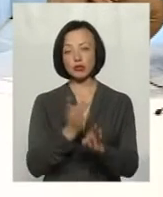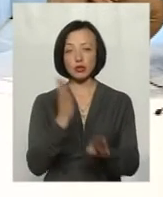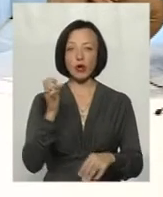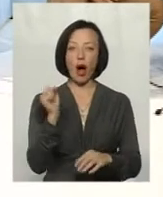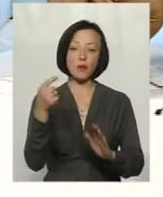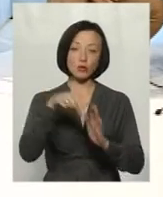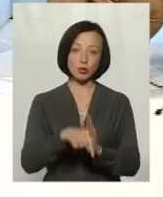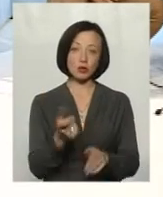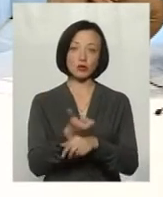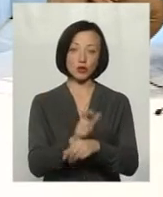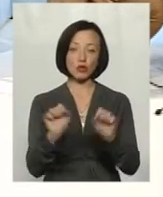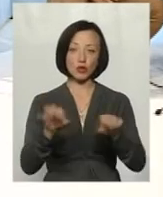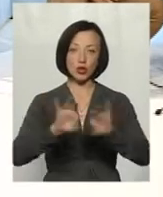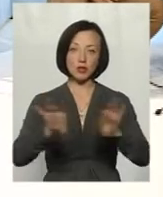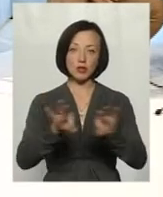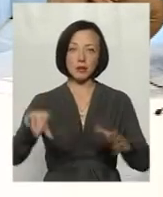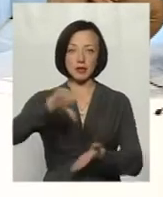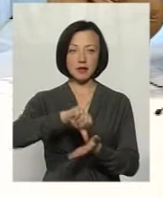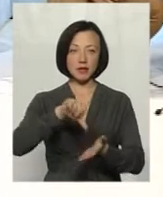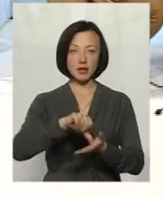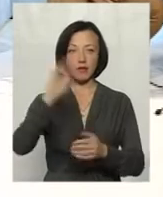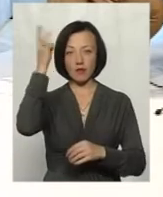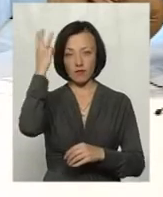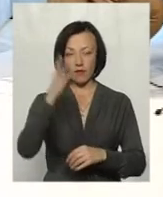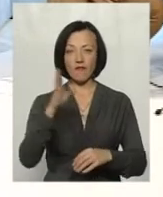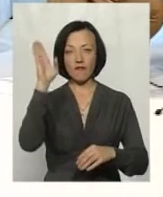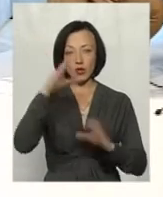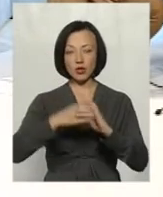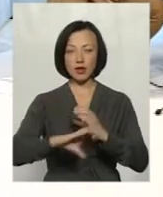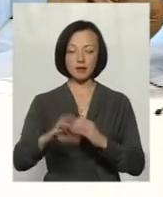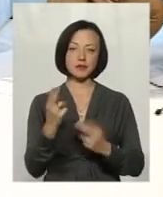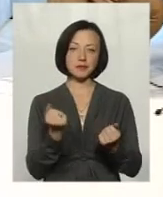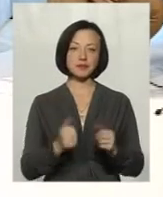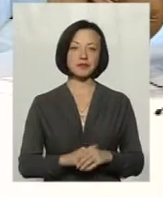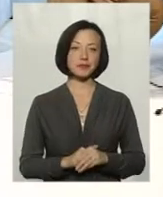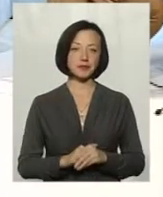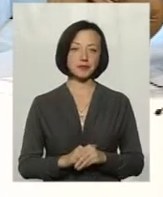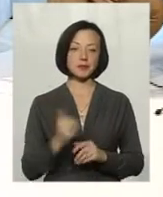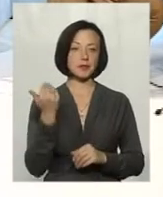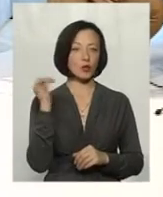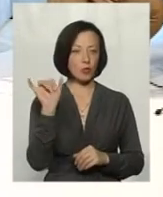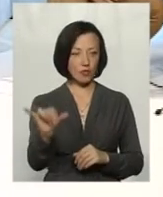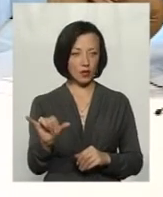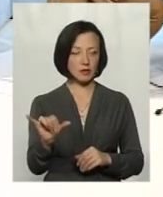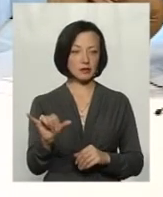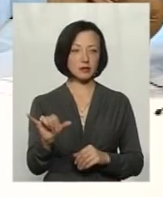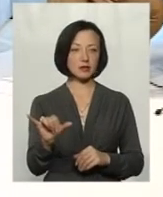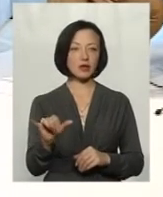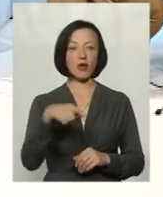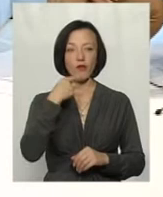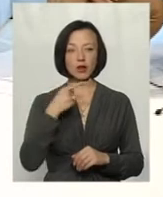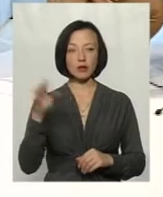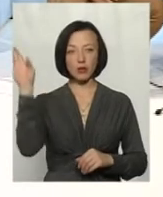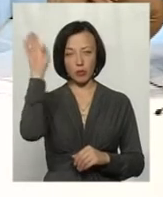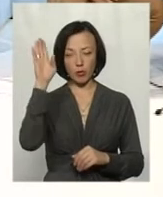по суті, більше, я думаю, що може сказати представник Хмельницького технологу Віталій Борисович. В вас, якщо говорити про область,